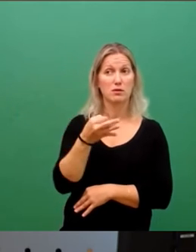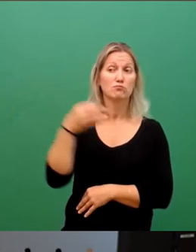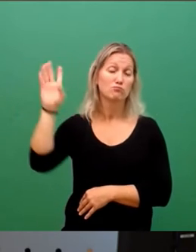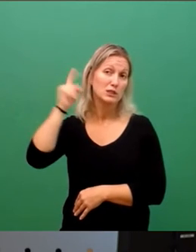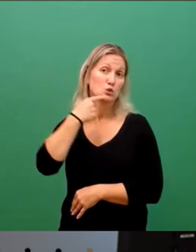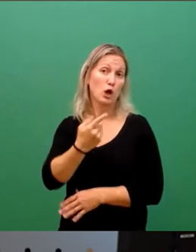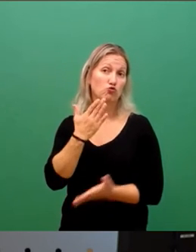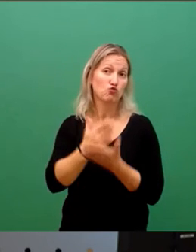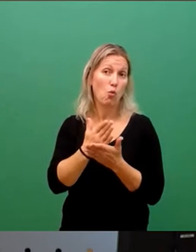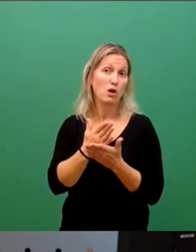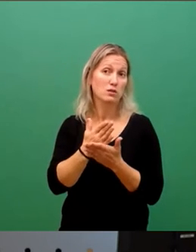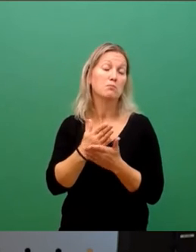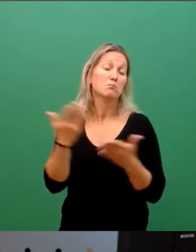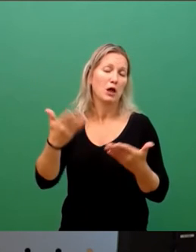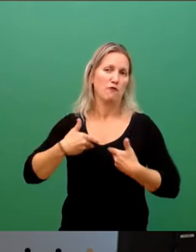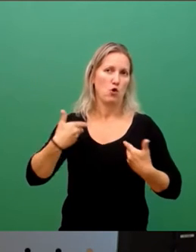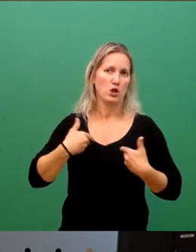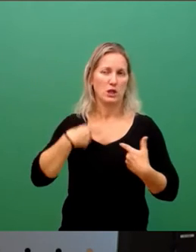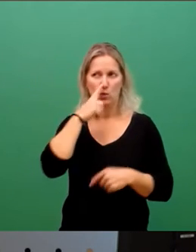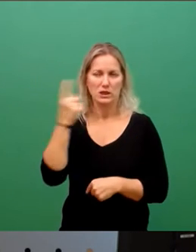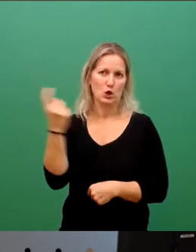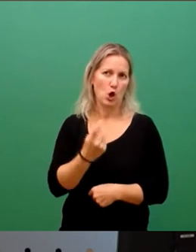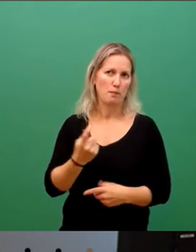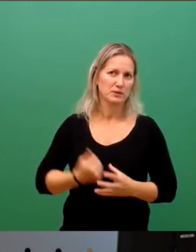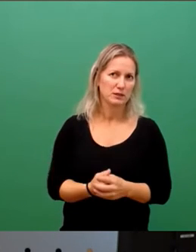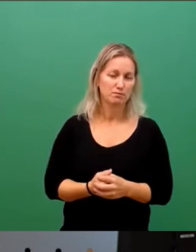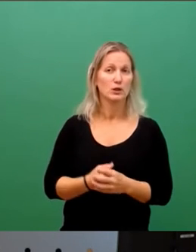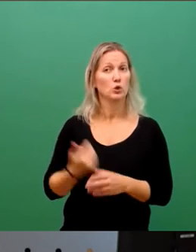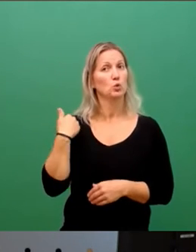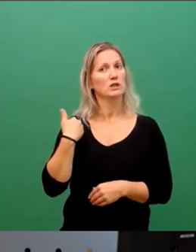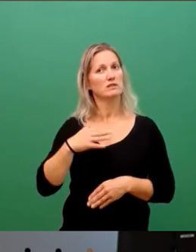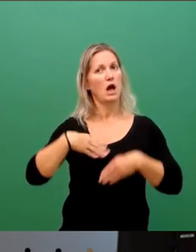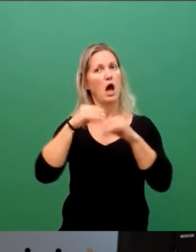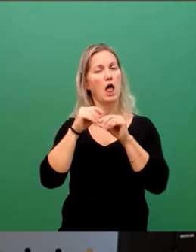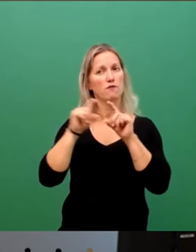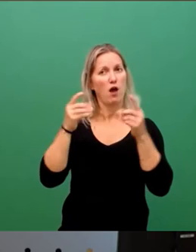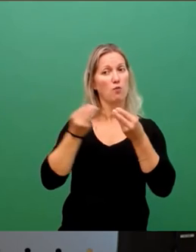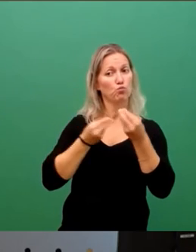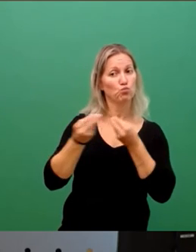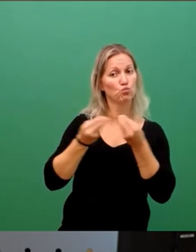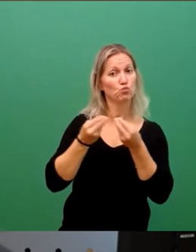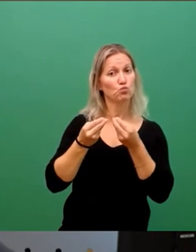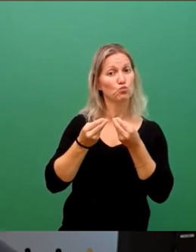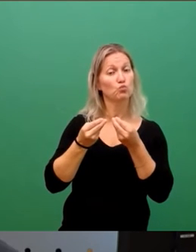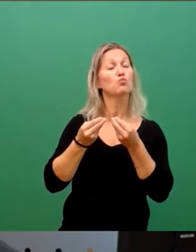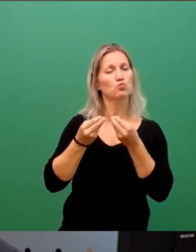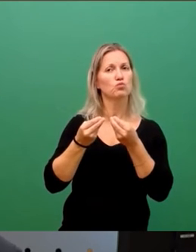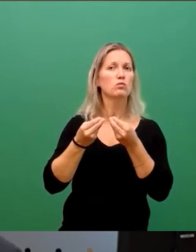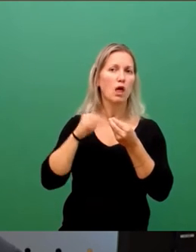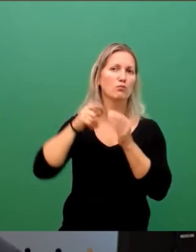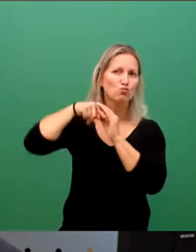freuen uns darauf, dann an den Punkten fortzuarbeiten, die wir besprochen haben, um das mal sehr knapp zu halten, jetzt hier für den heutigen Bericht.